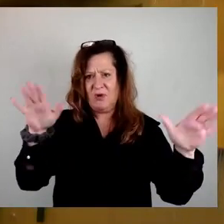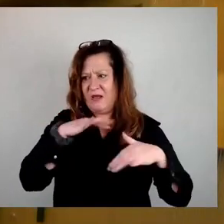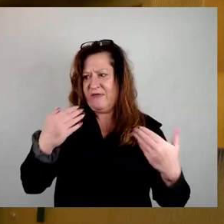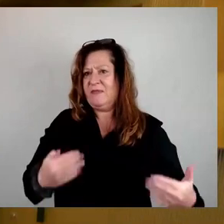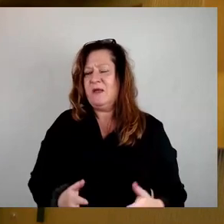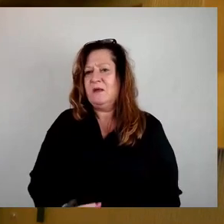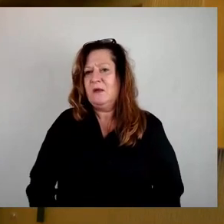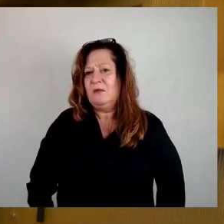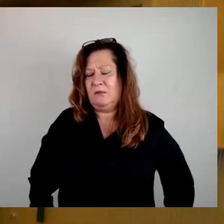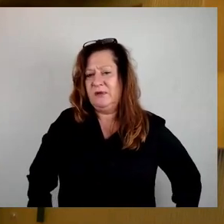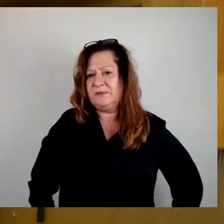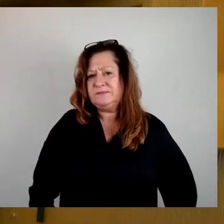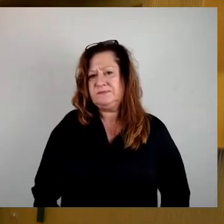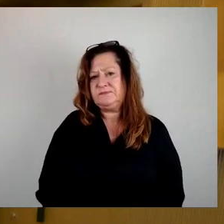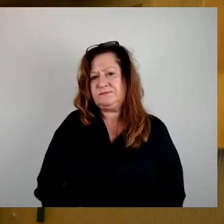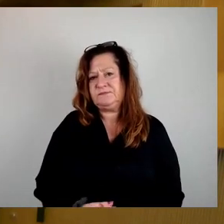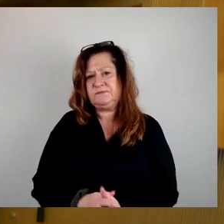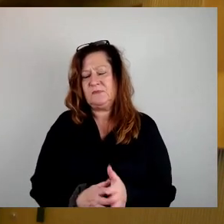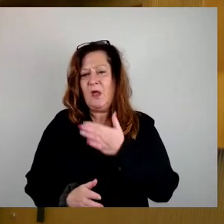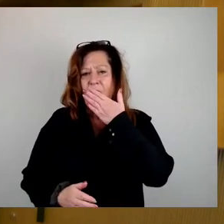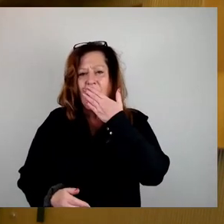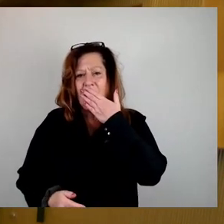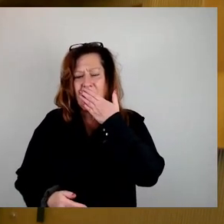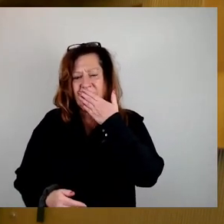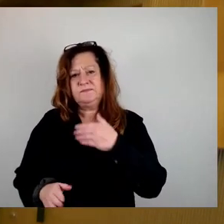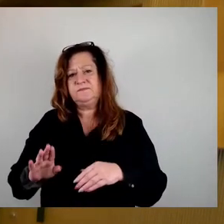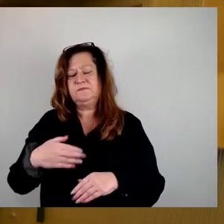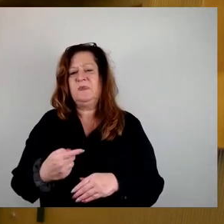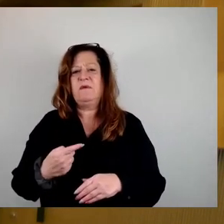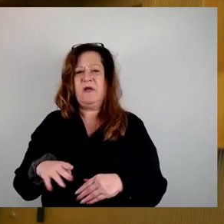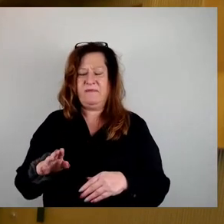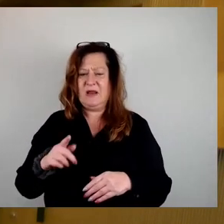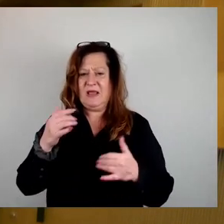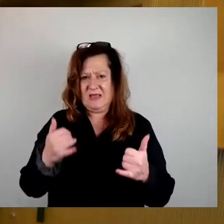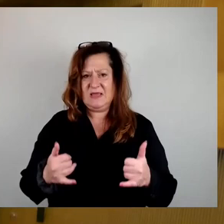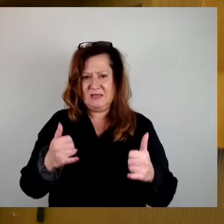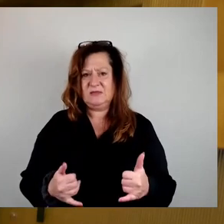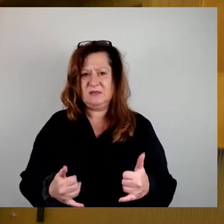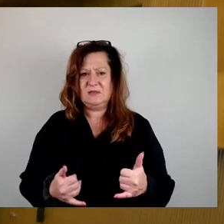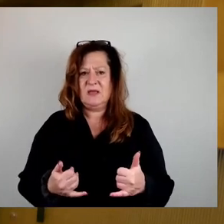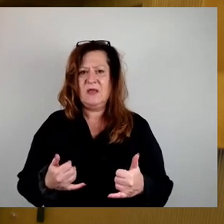So, als nächste Fraktion, Freie Wähler, Freie Bürger, Herr Nietzsche. Will nicht?